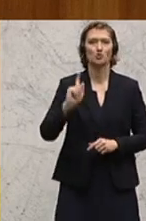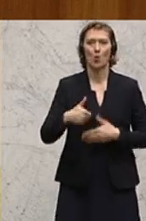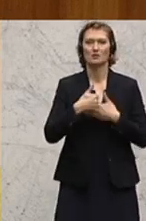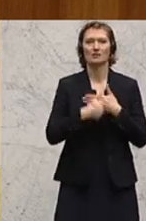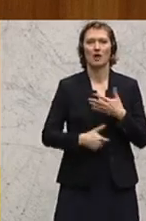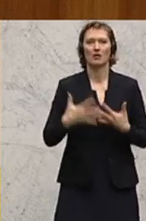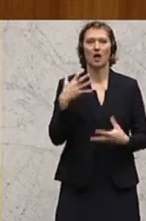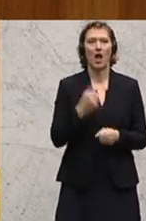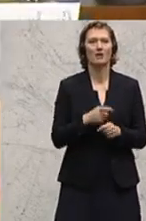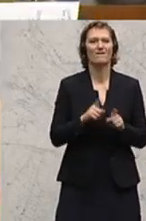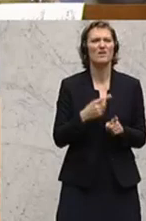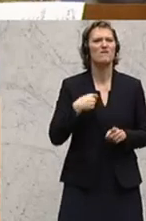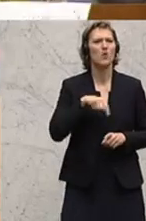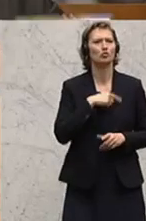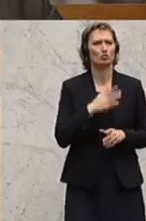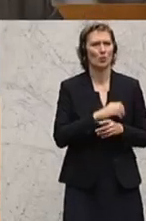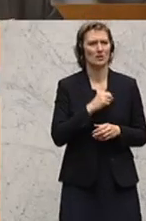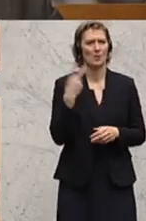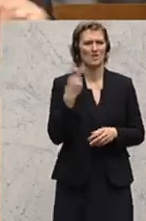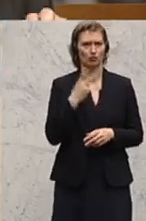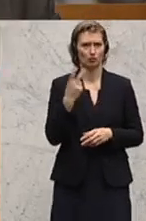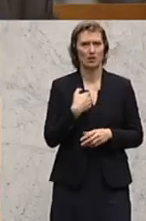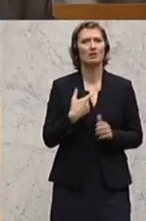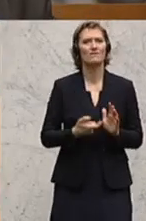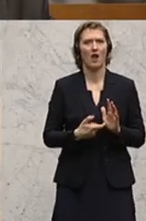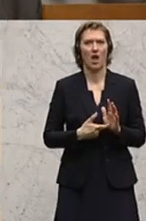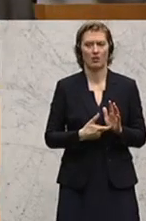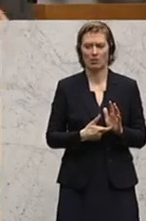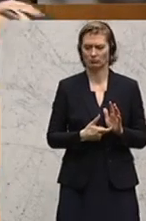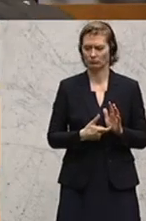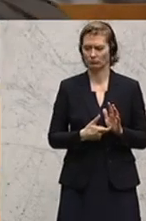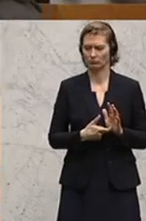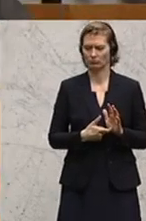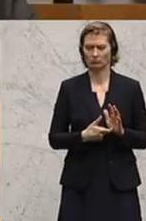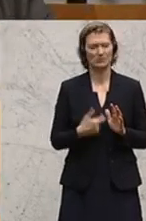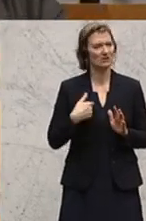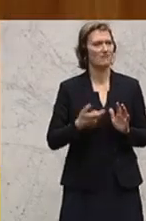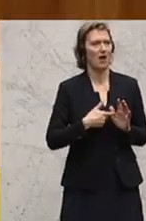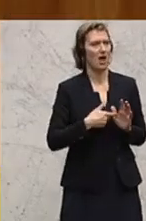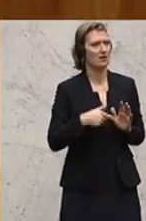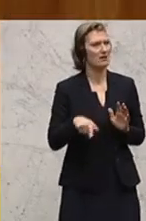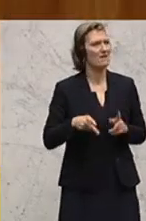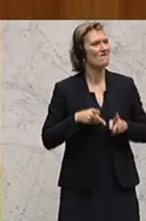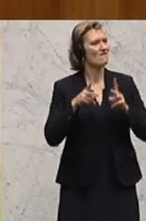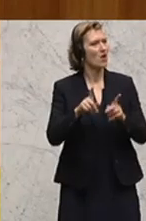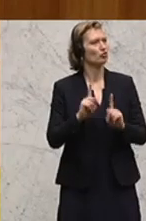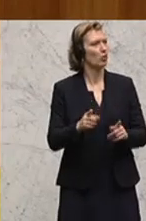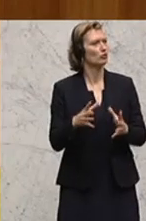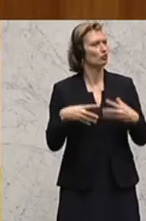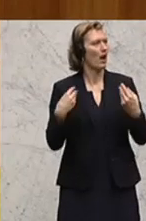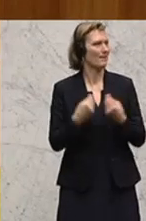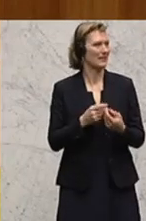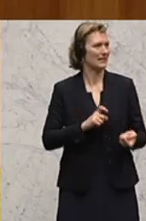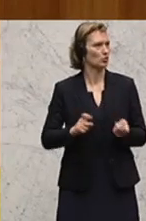eingehalten werden, wie sie für uns selbstverständlich sind. Und ich verlange, dass wir gemeinsam diese Wege diskutieren und weiterentwickeln.